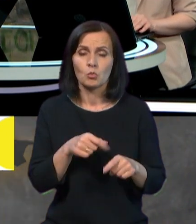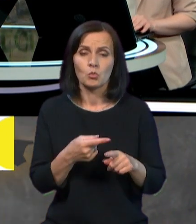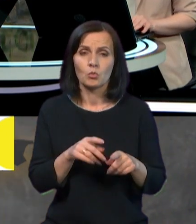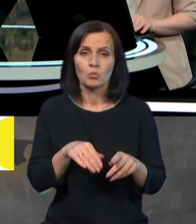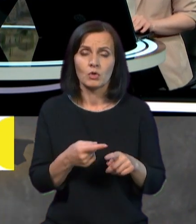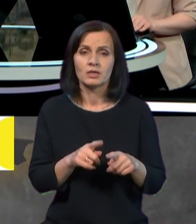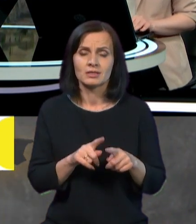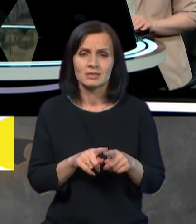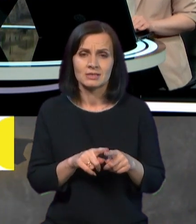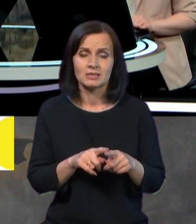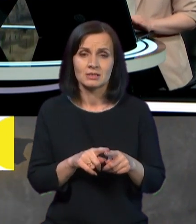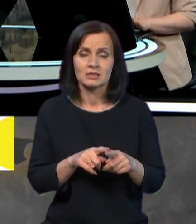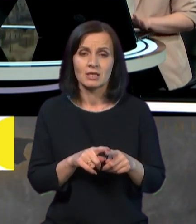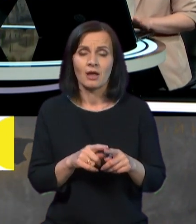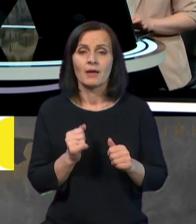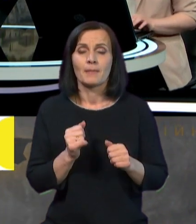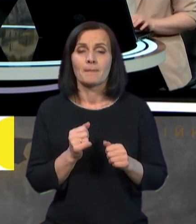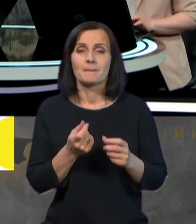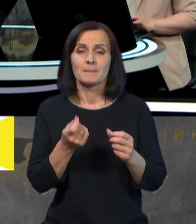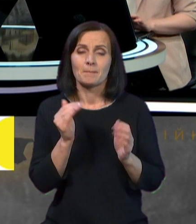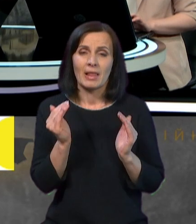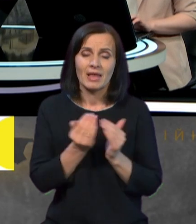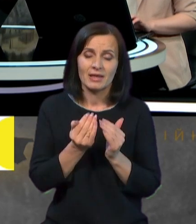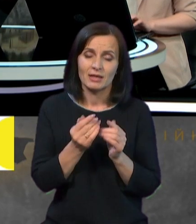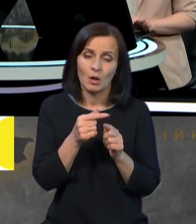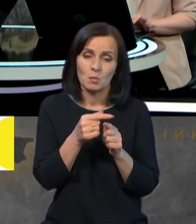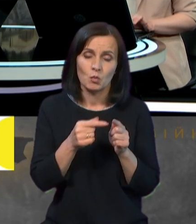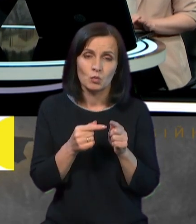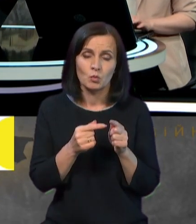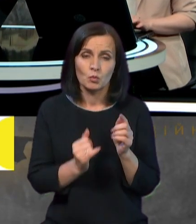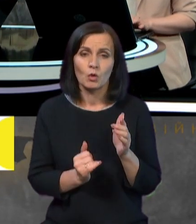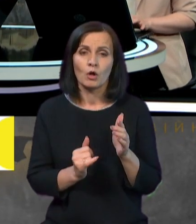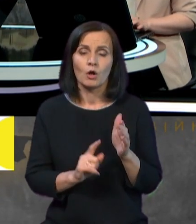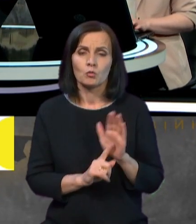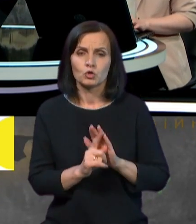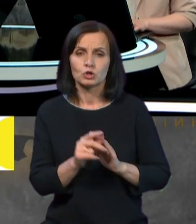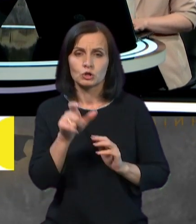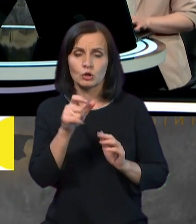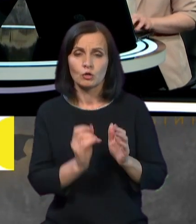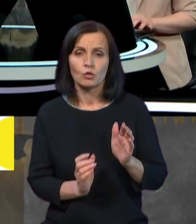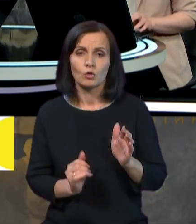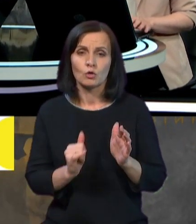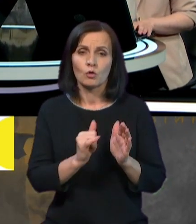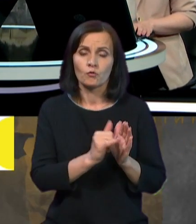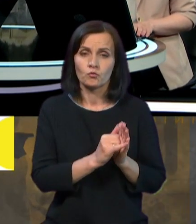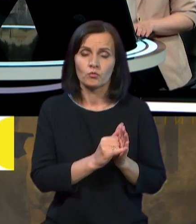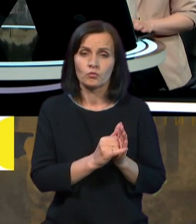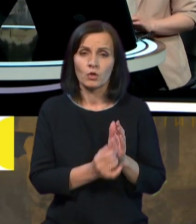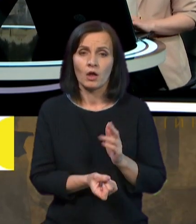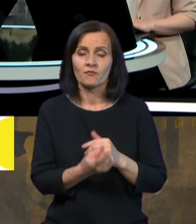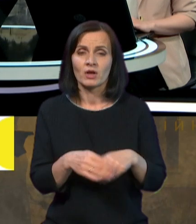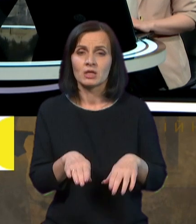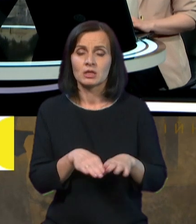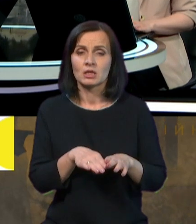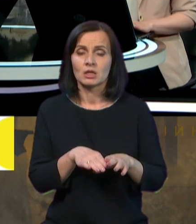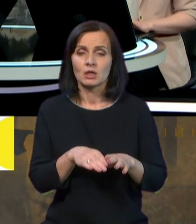дозовано, починаючи з низьких доз, ми починаємо людині вводити, викликаючи таким чином в